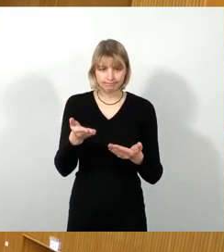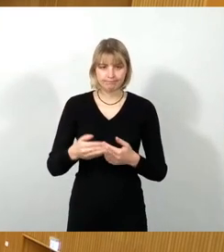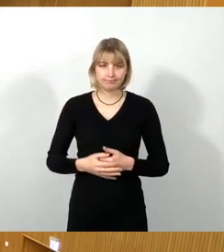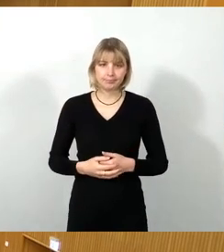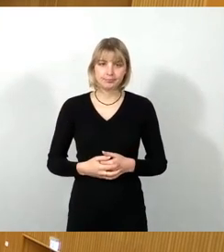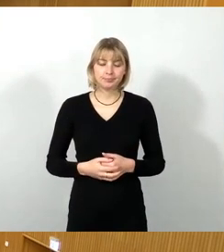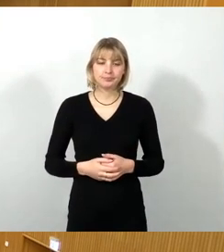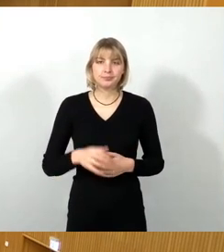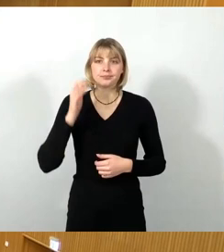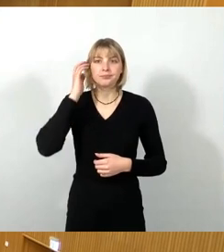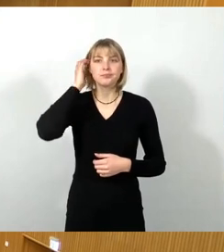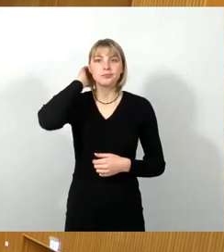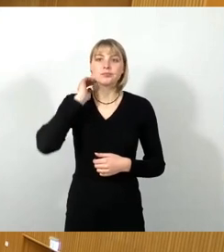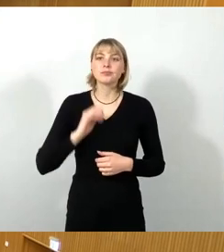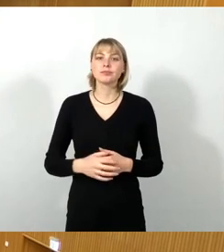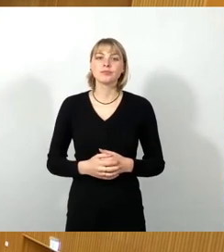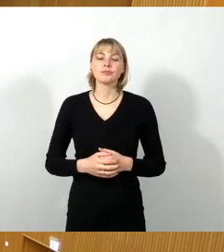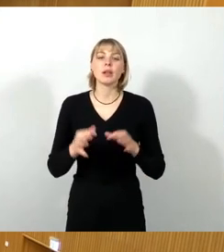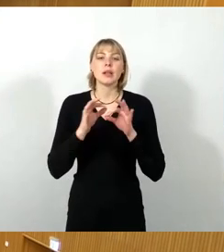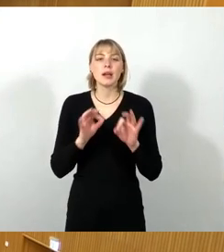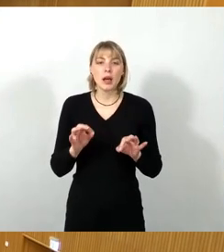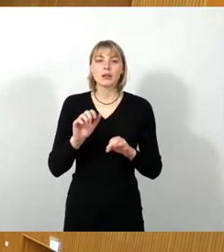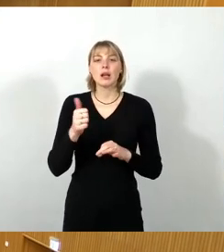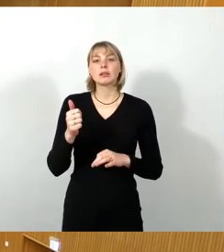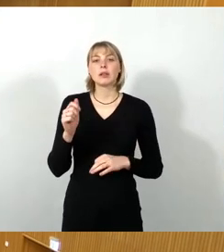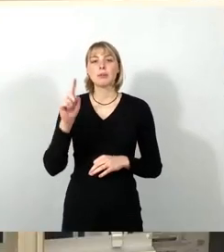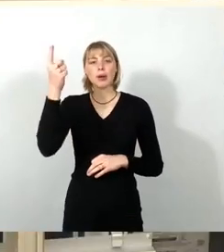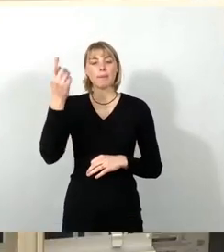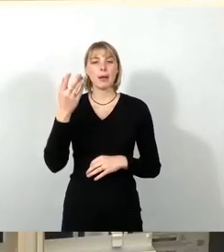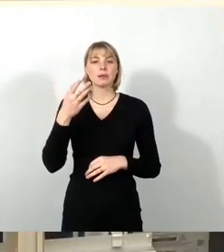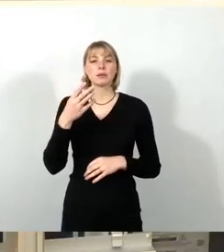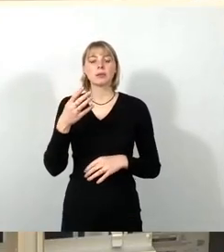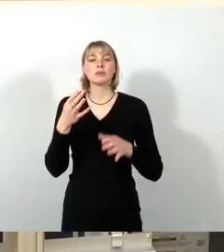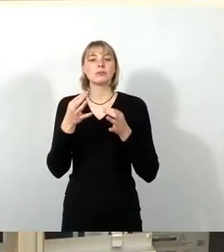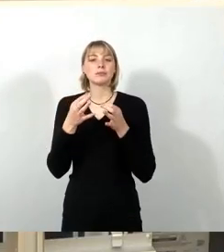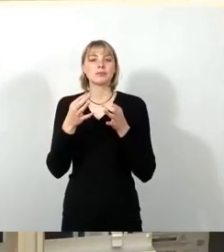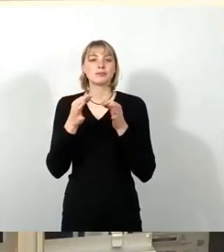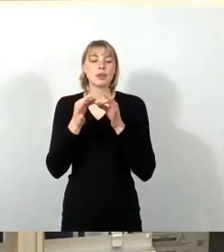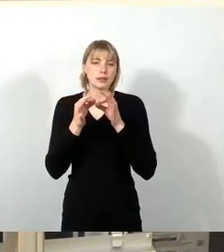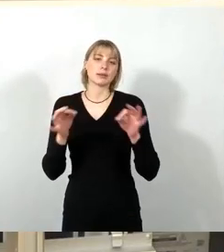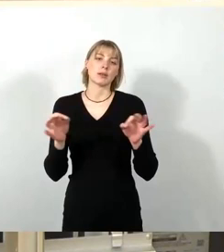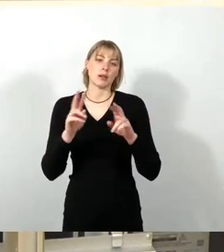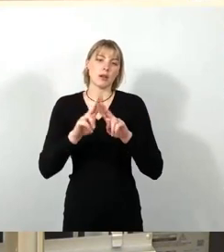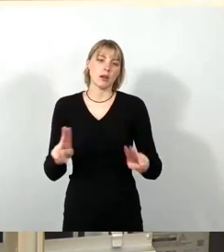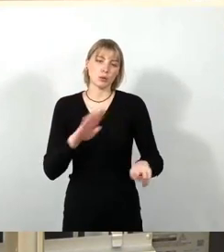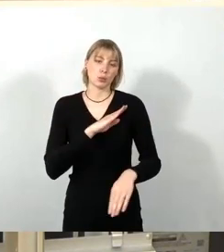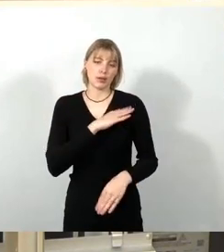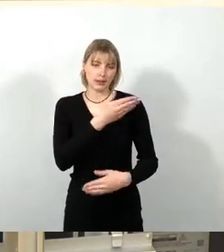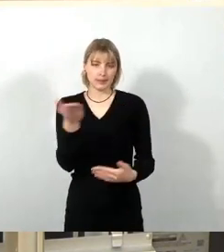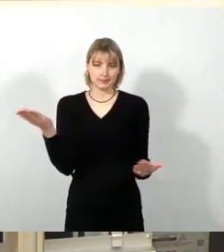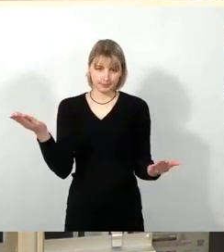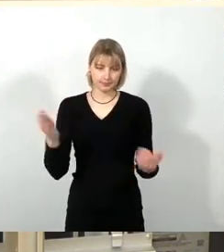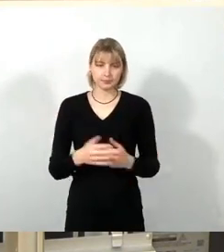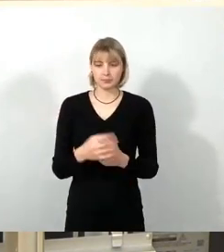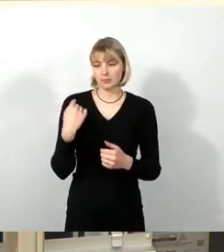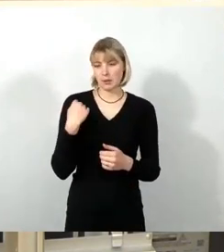Sehr geehrter Herr Erster Bürgermeister, sehr geehrte Kolleginnen und Kollegen. Herr Drews hat es schon ausgeführt, der uns zur Beratung